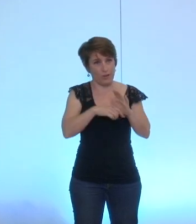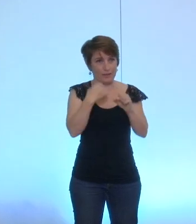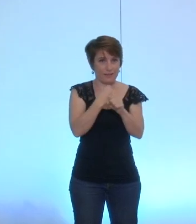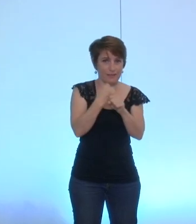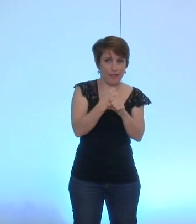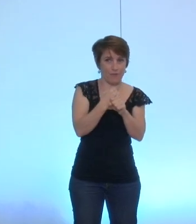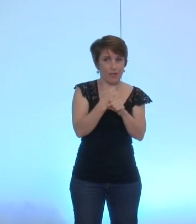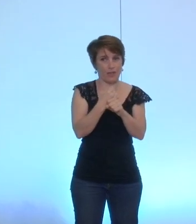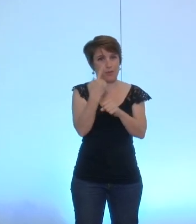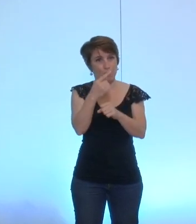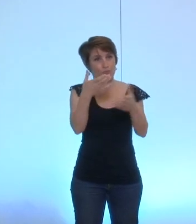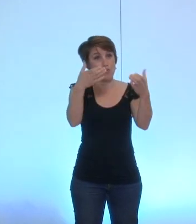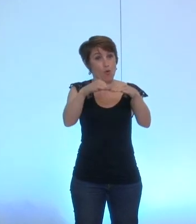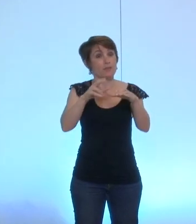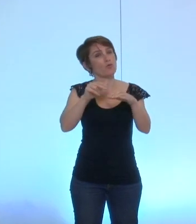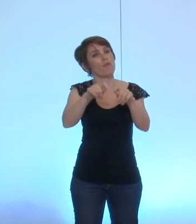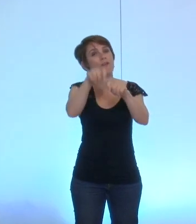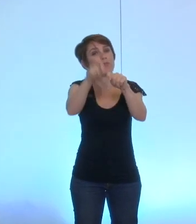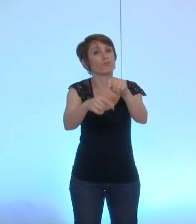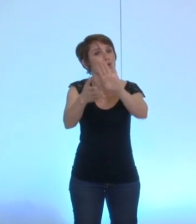commission seront fixées ultérieurement